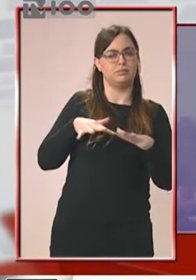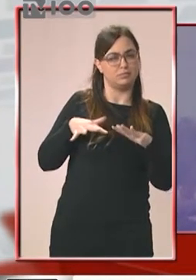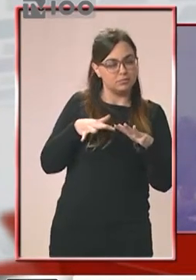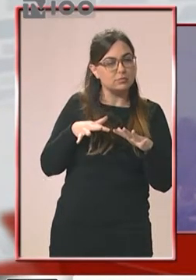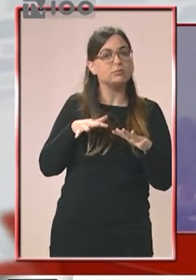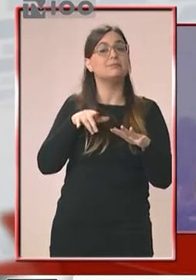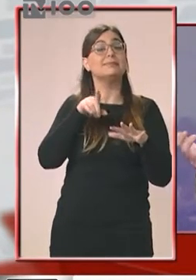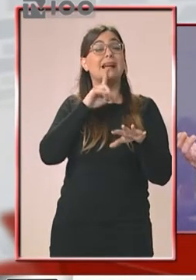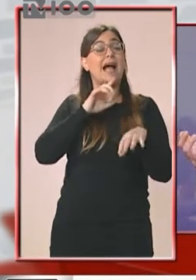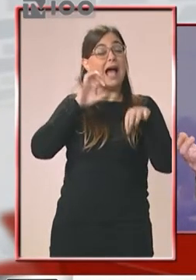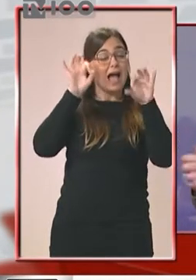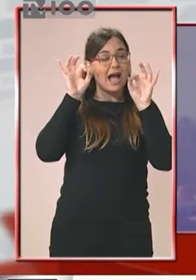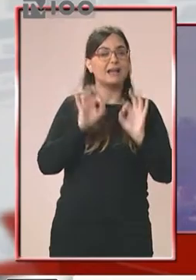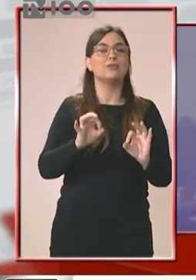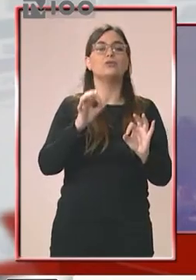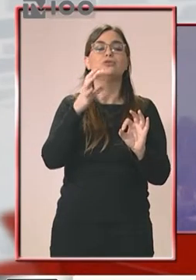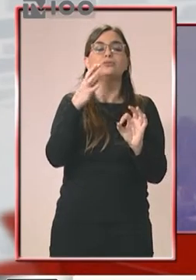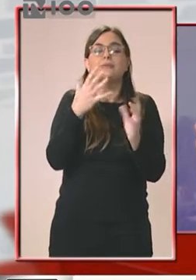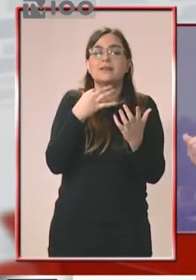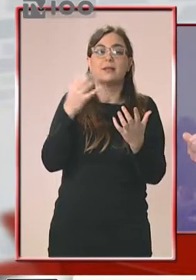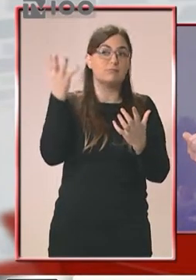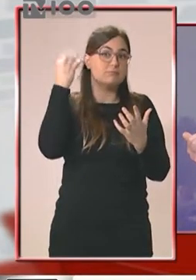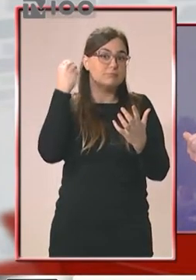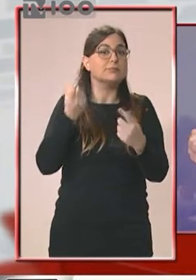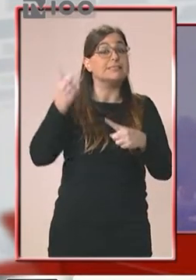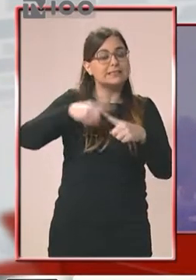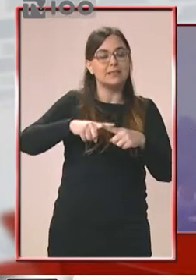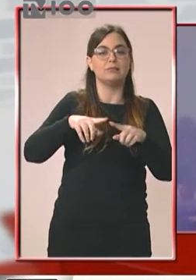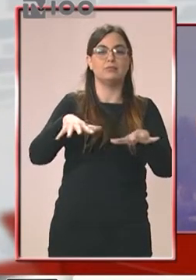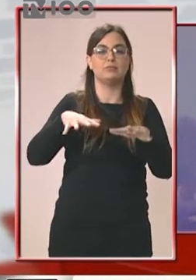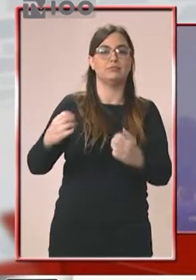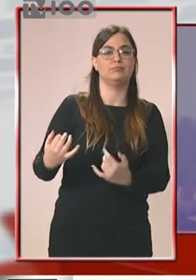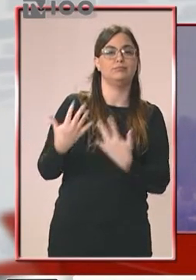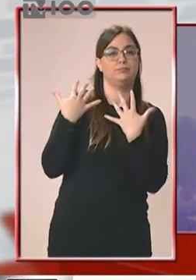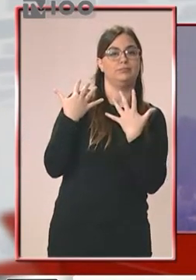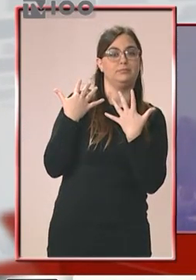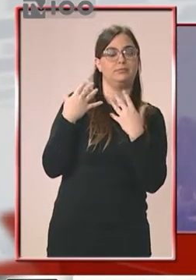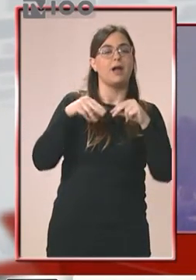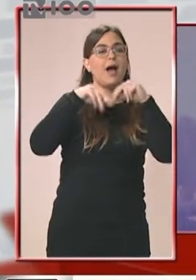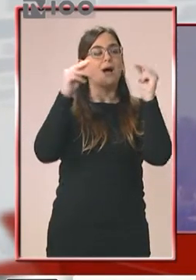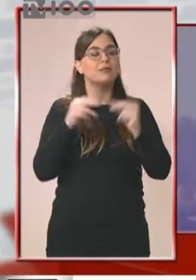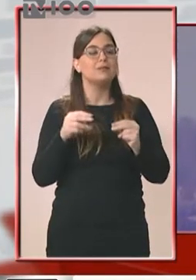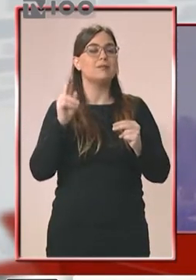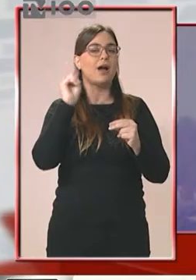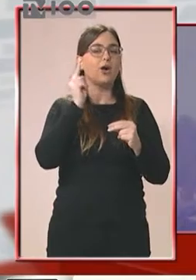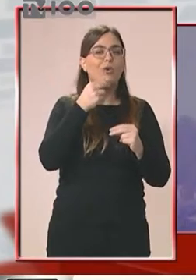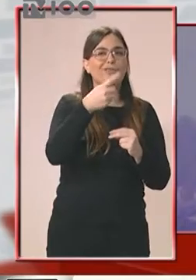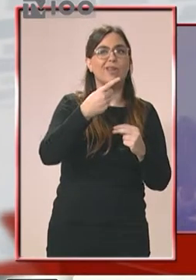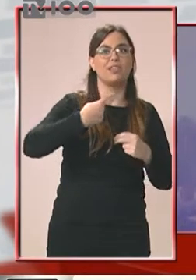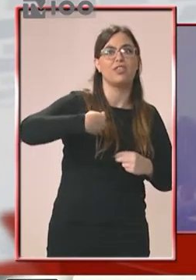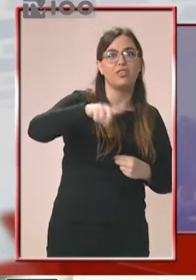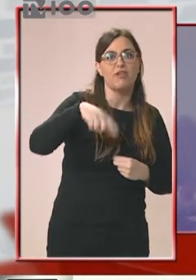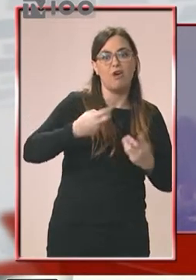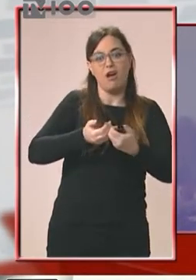ακριβώς. Η ολοκληρωμένη ακουστική εμπειρία, λοιπόν, είναι και το να αισθανθούμε τη δόνιση. Οπότε δεν είναι πολύ μακριά η κοφή από εμάς. Πολύ